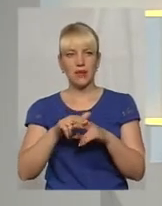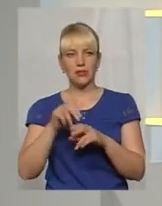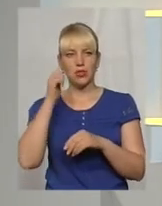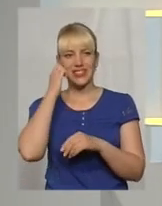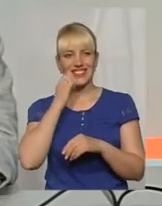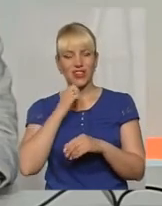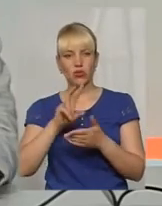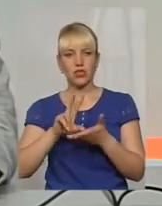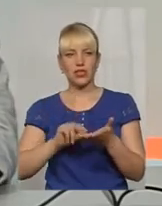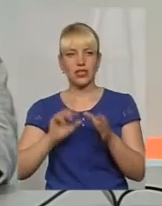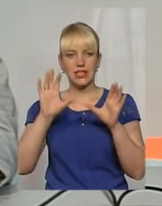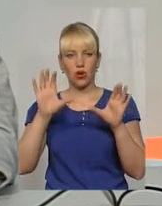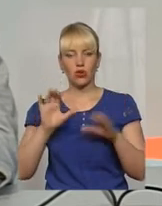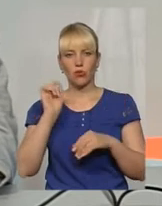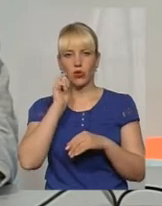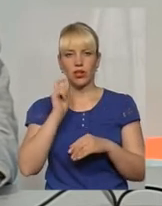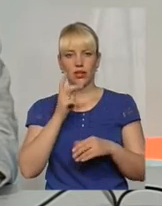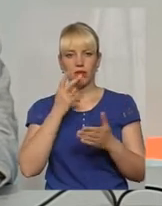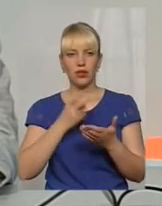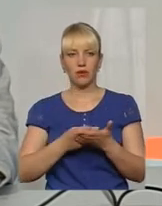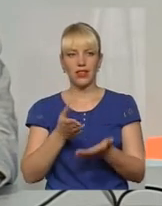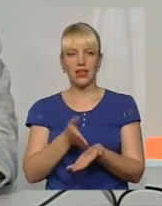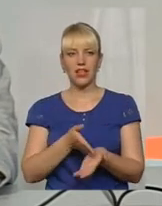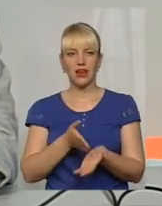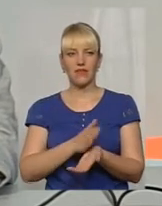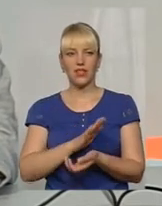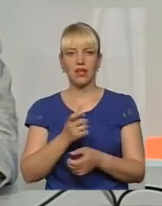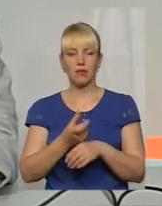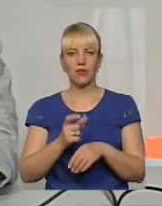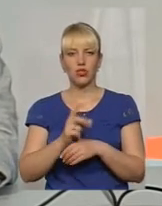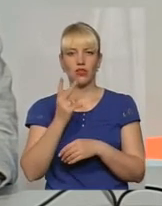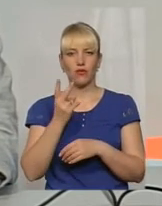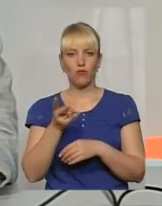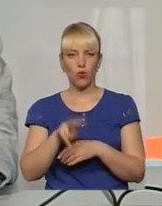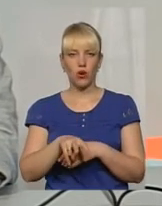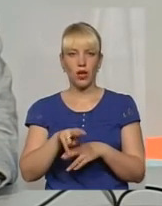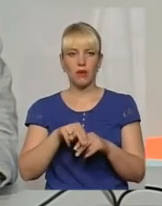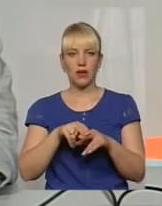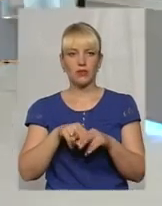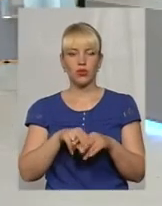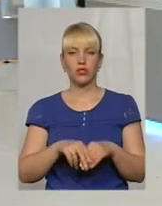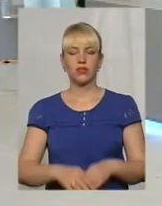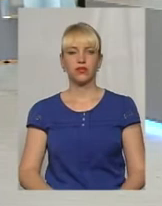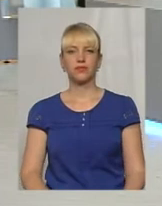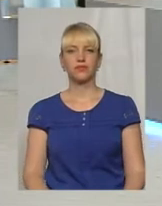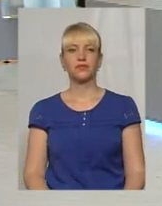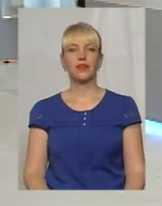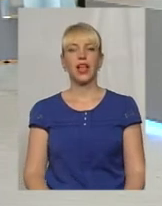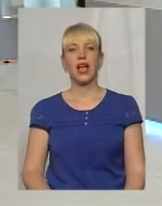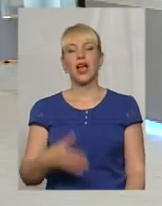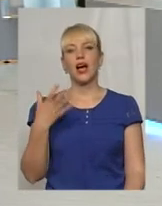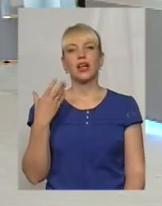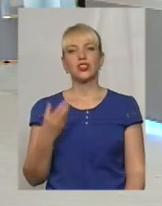З законодавством України передбачена наявність не більше двох паспортів. Тому так. Ще,